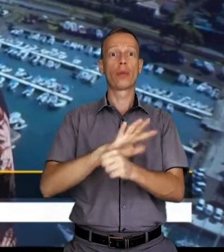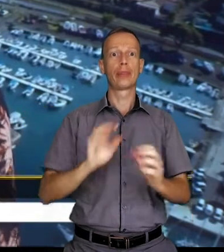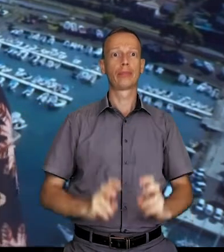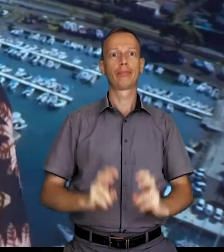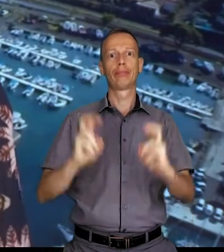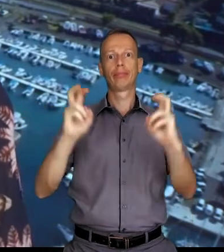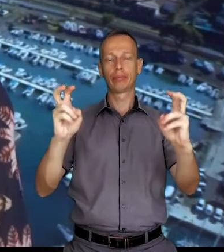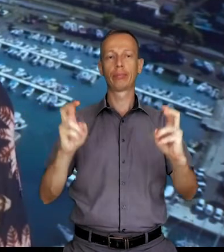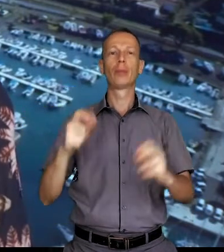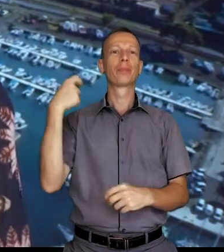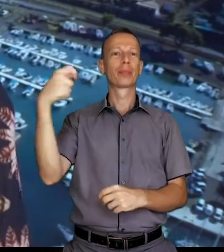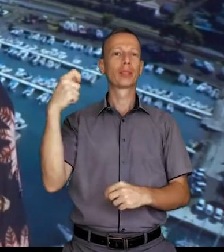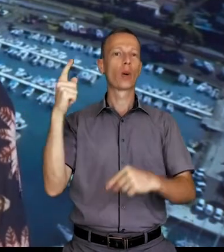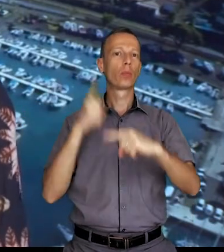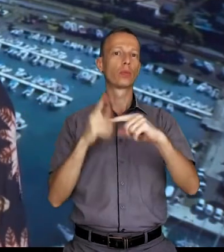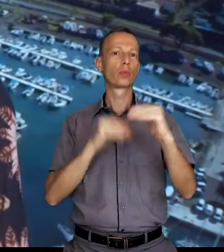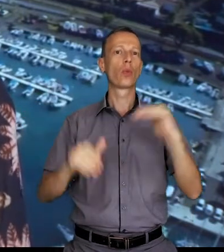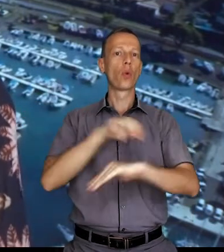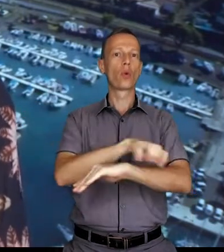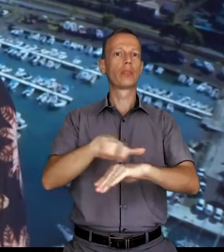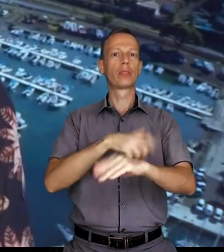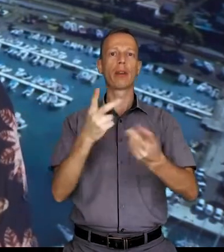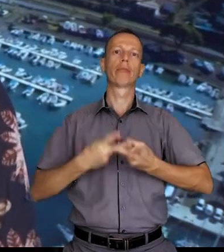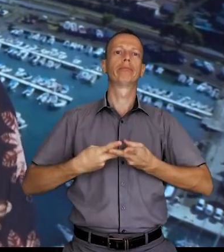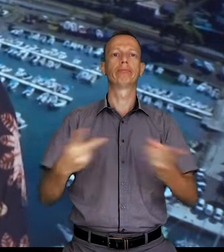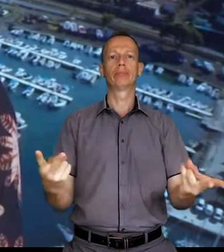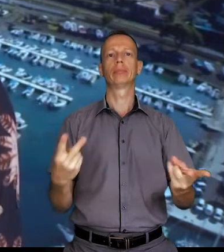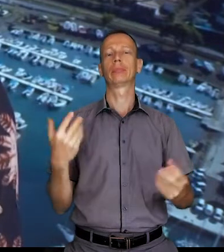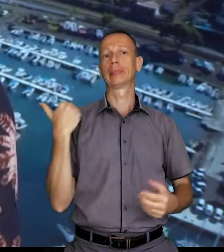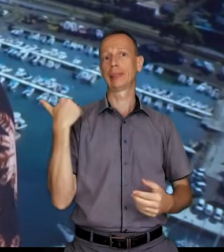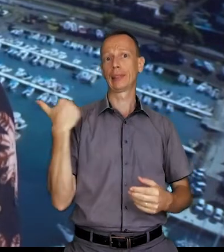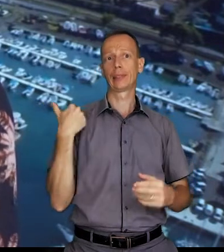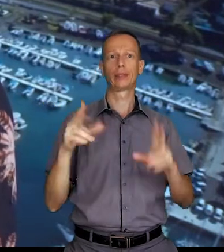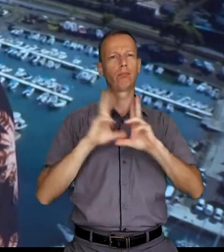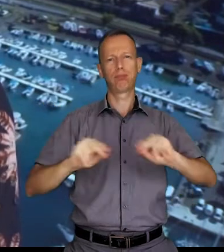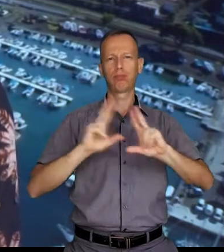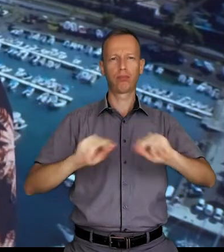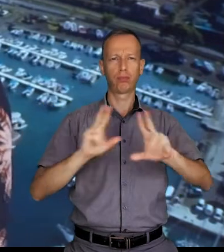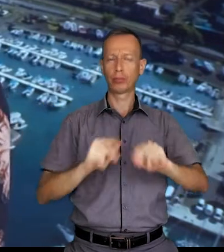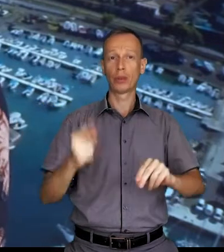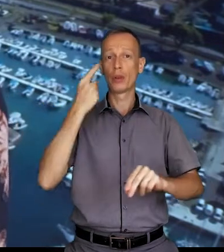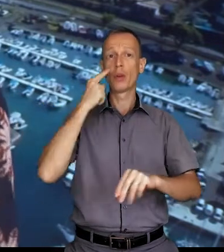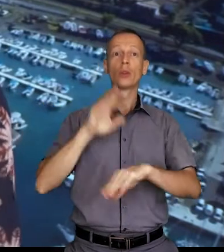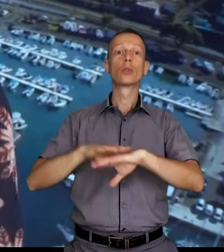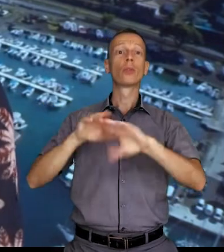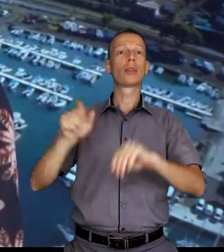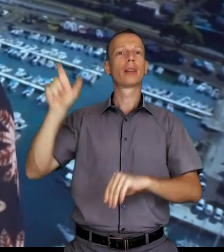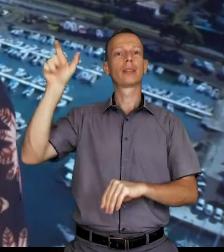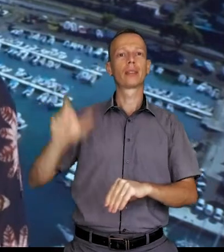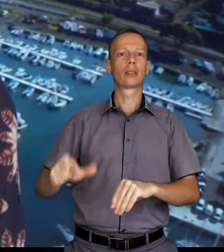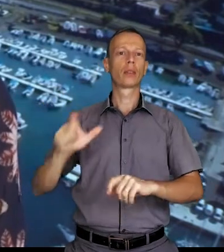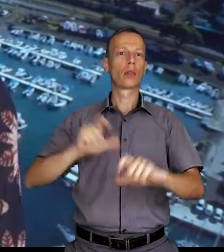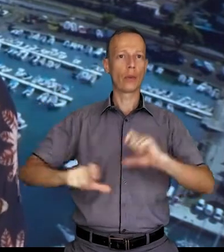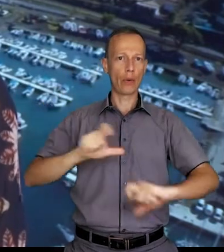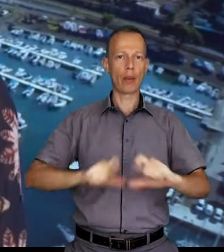Covid aussi, le président du pays, Edouard Fritsch, et le haut-commissaire se sont adressés aux Polynésiens il y a quelques instants à peine.